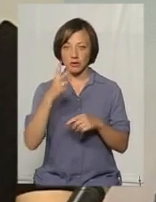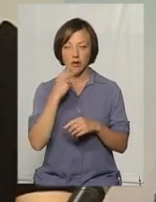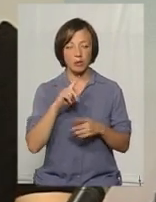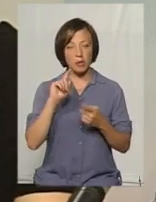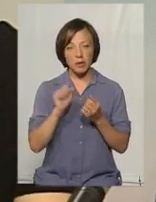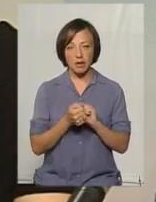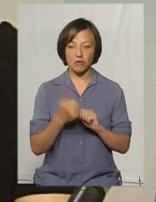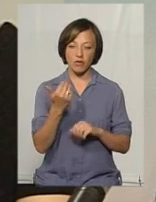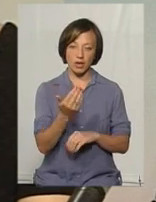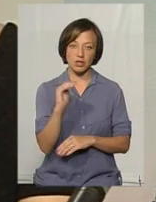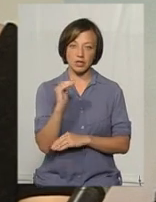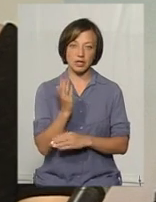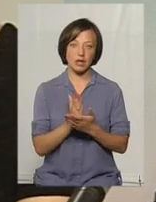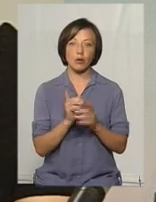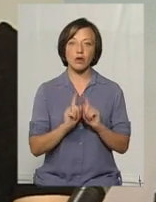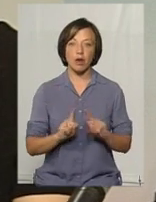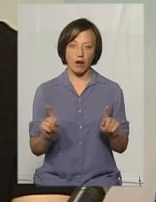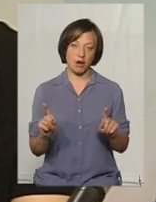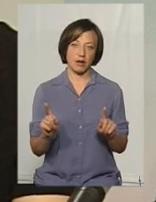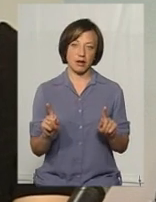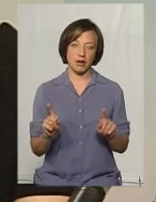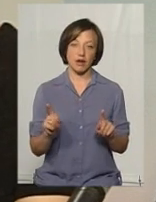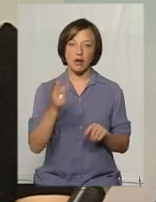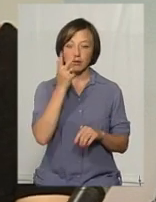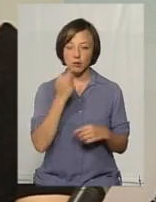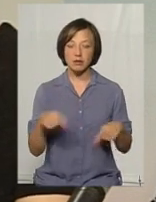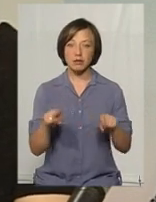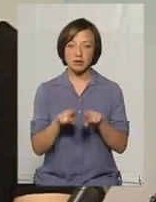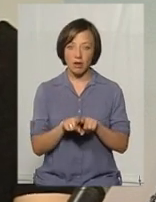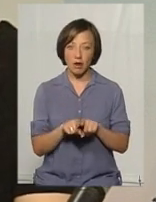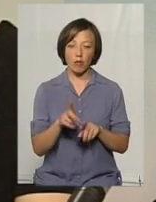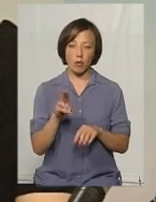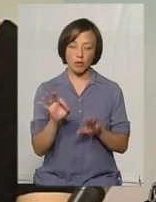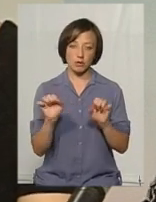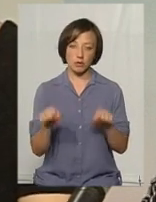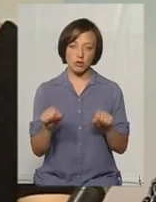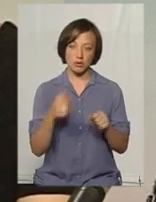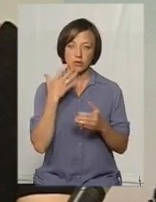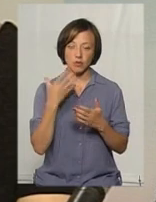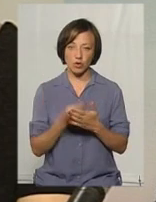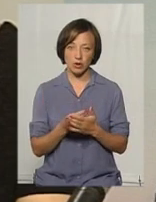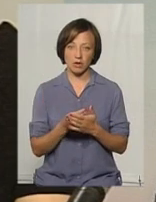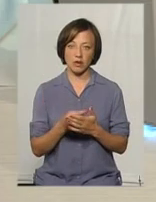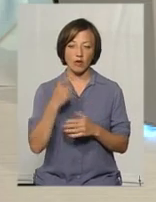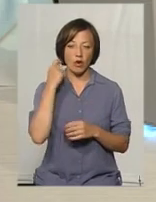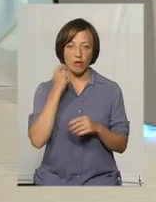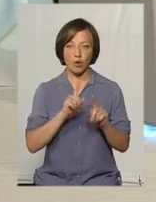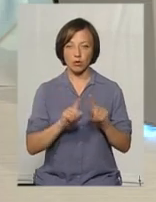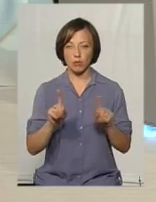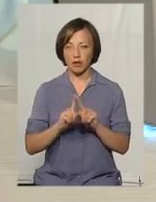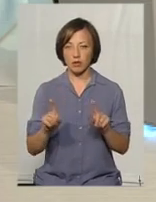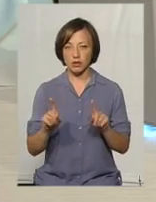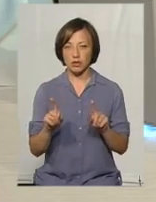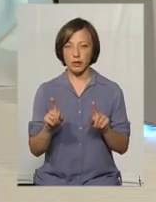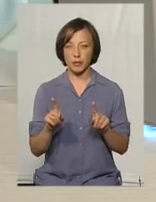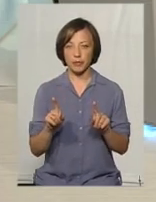'ятати про те, що ваша дитина є унікальна, і вона адаптується так, по мірі своїх можливостей, по мірі вікових особливостей.